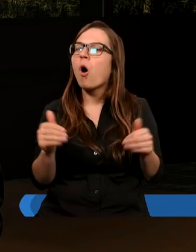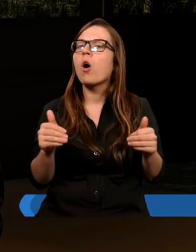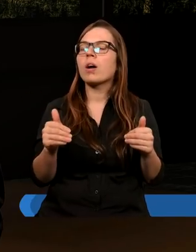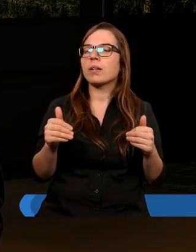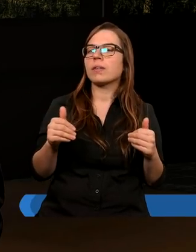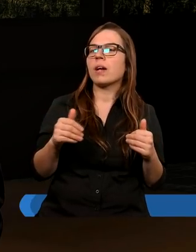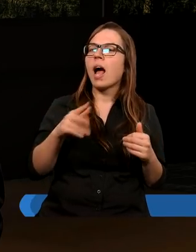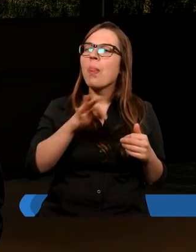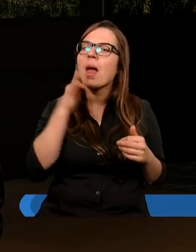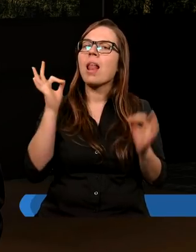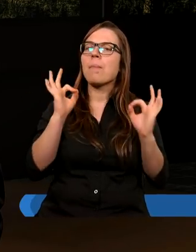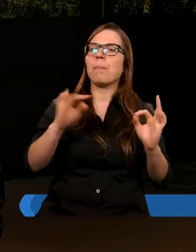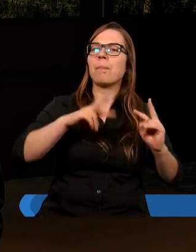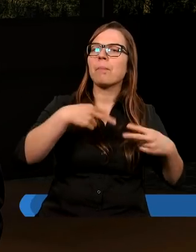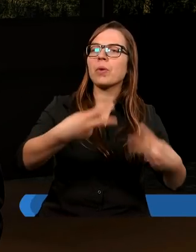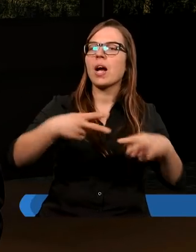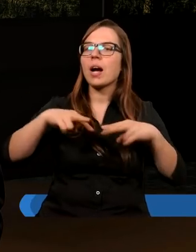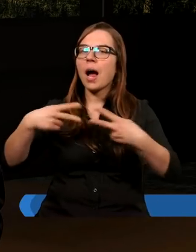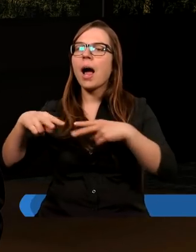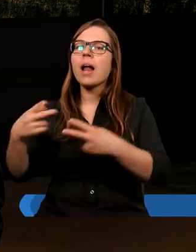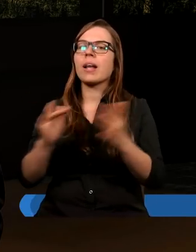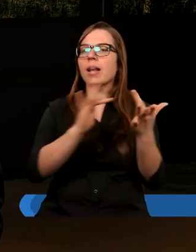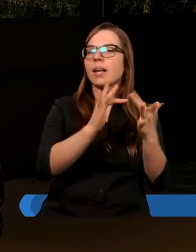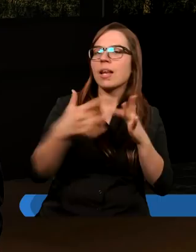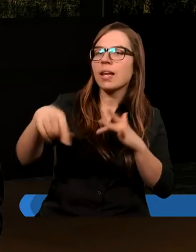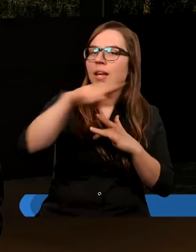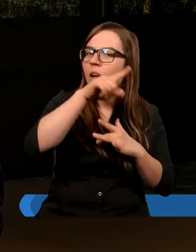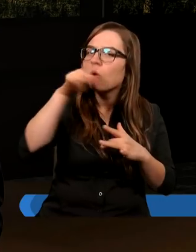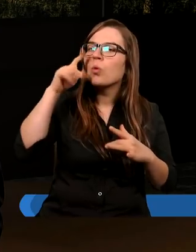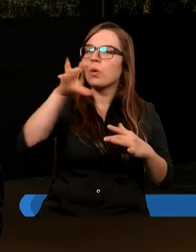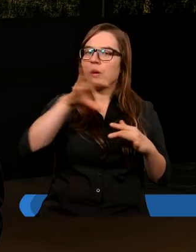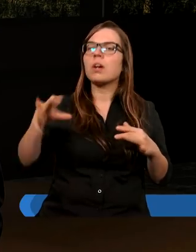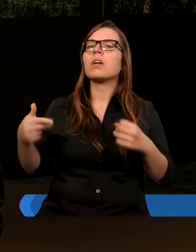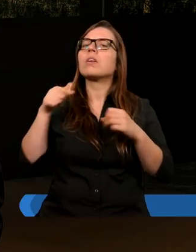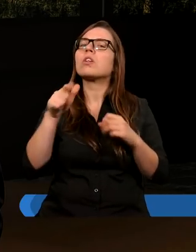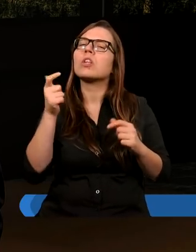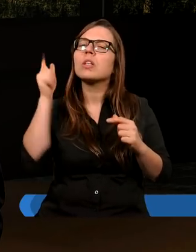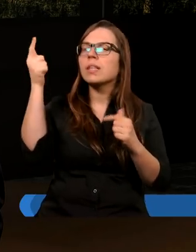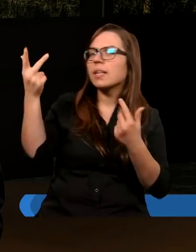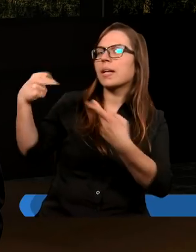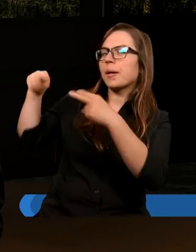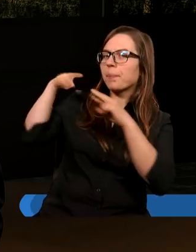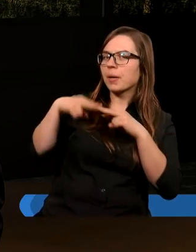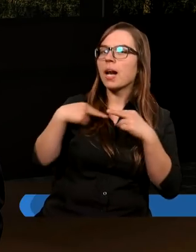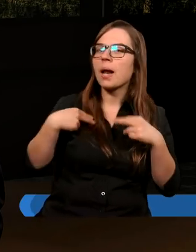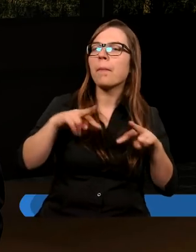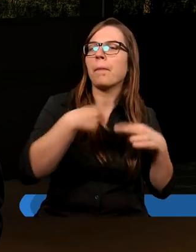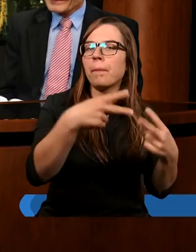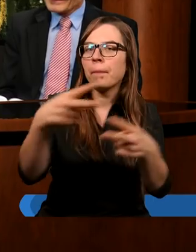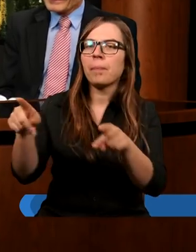jak najlepiej przekazać internautom to, co Ty chcesz nam powiedzieć.